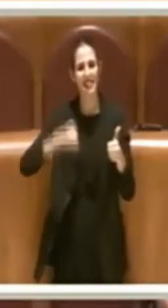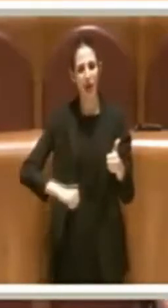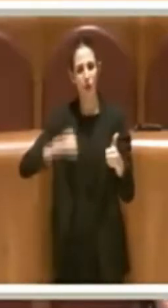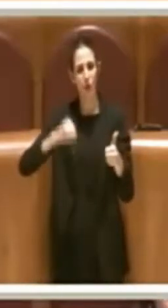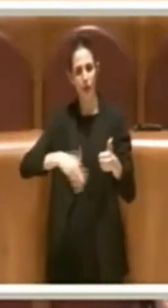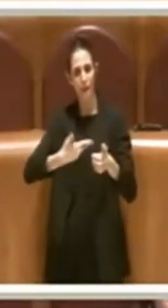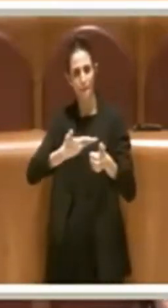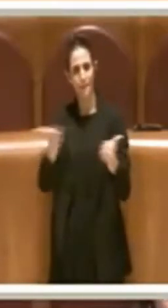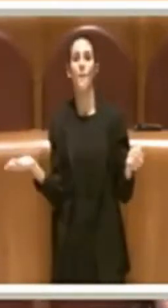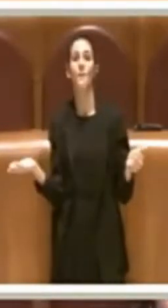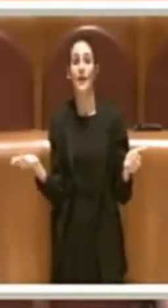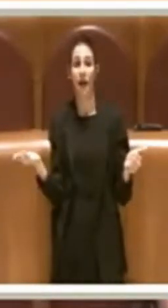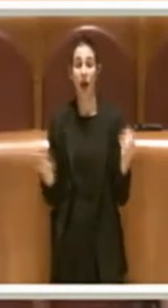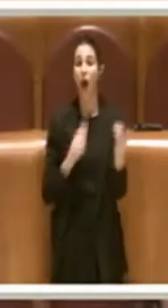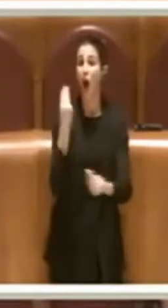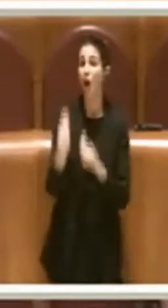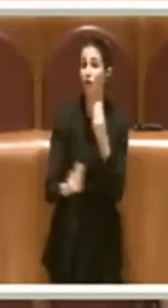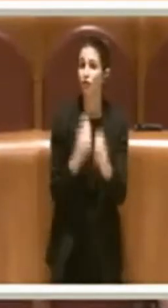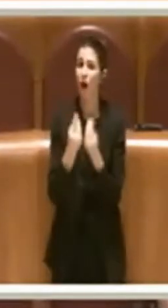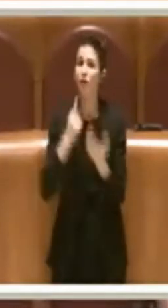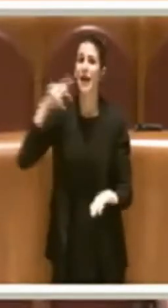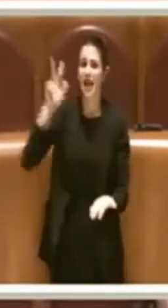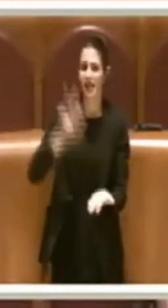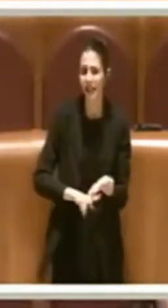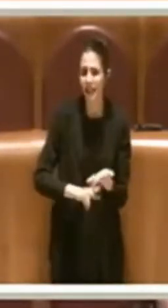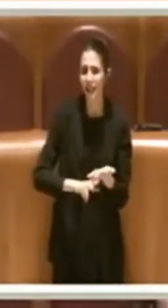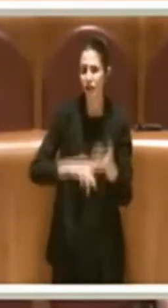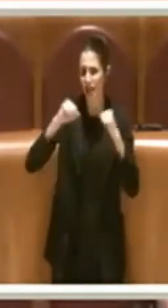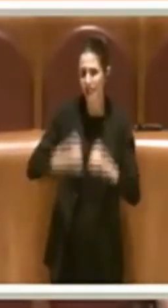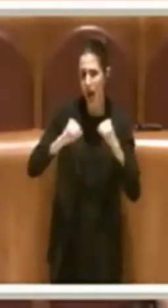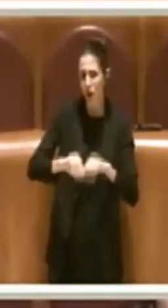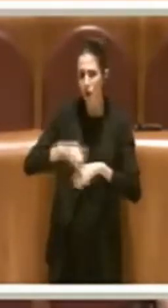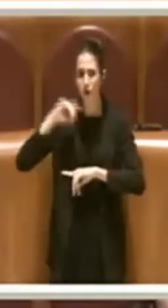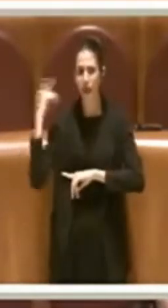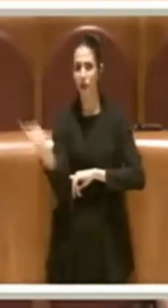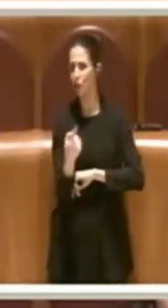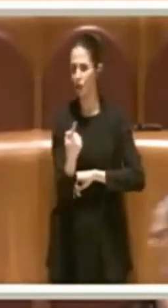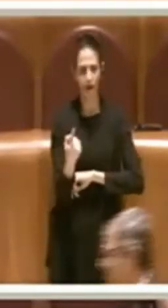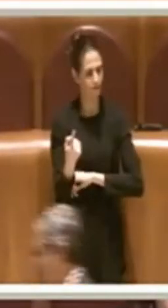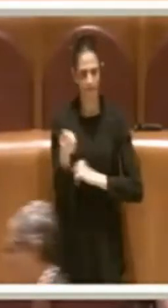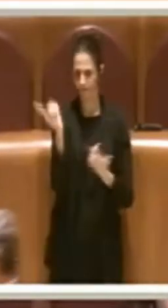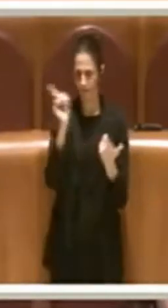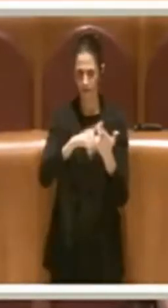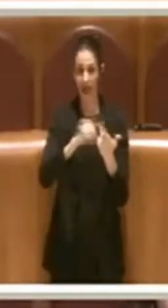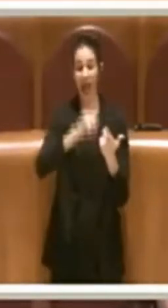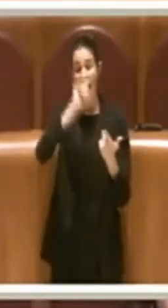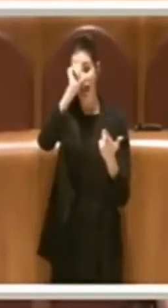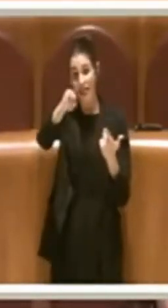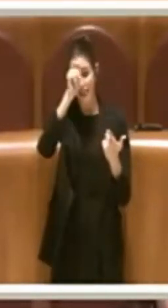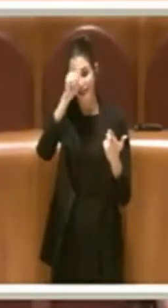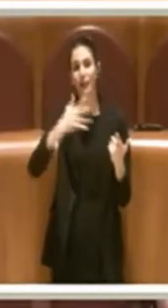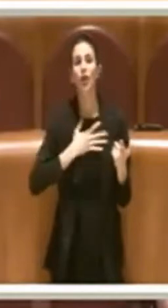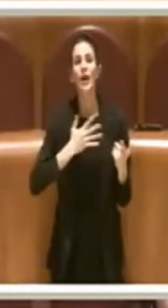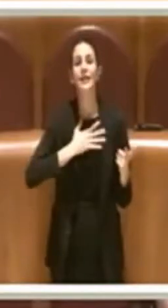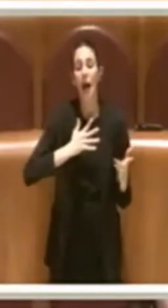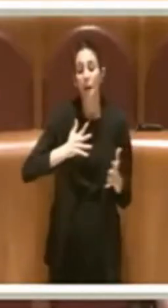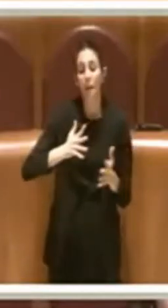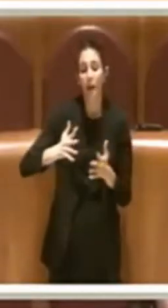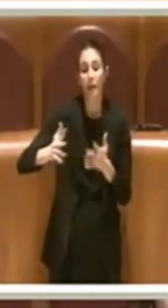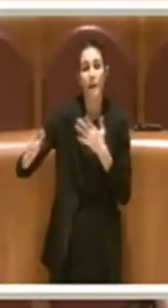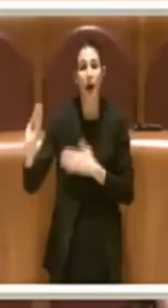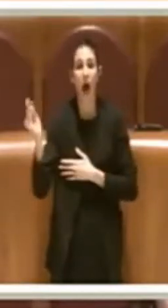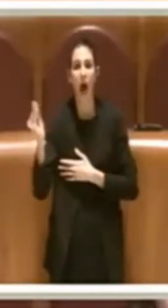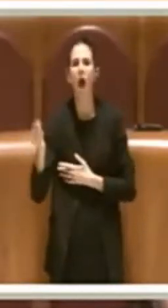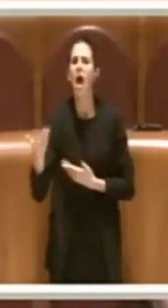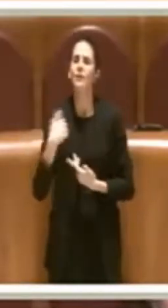non proprio garantisce questo concetto. E il rispetto dell'età evolutiva e della formazione del minore. sappiamo che molti